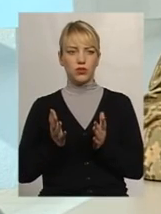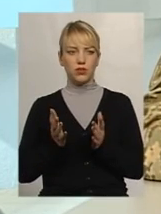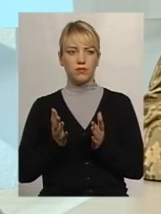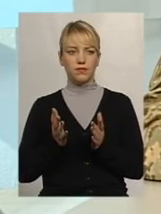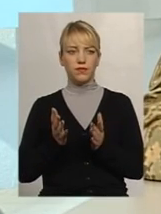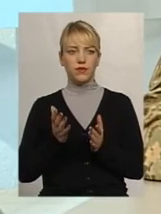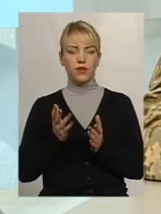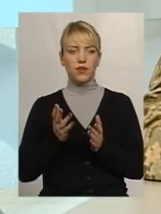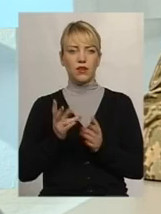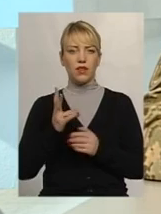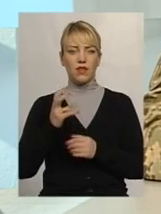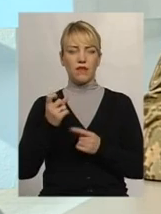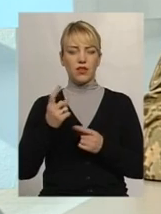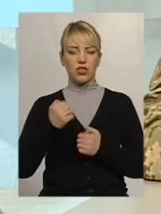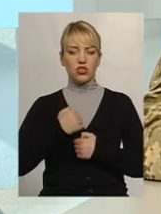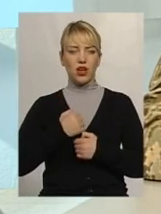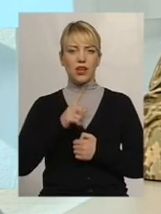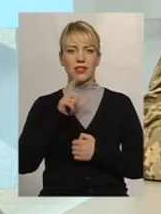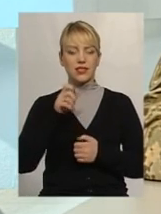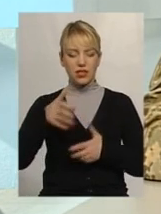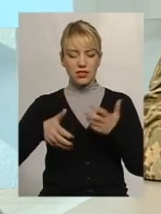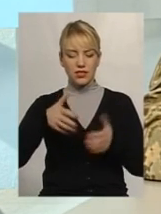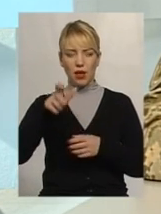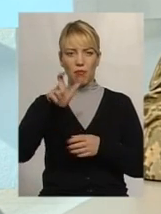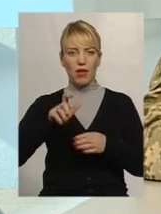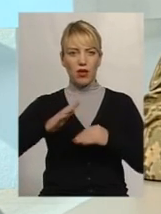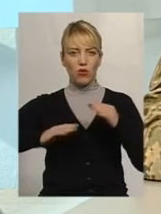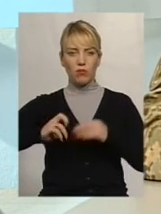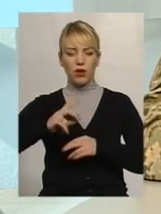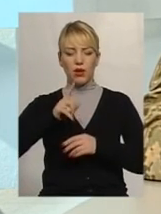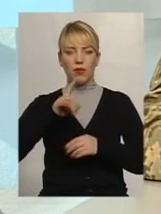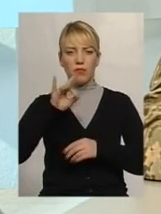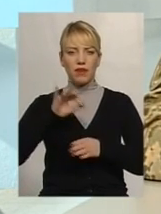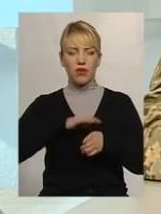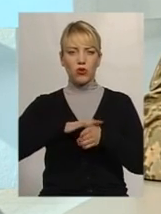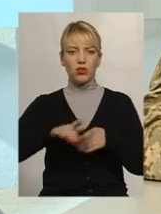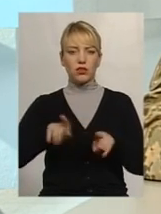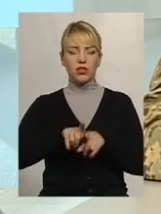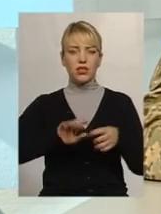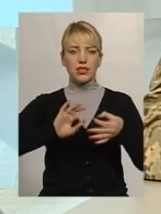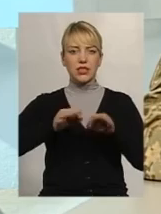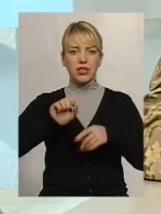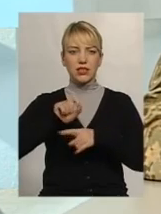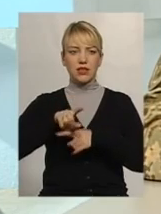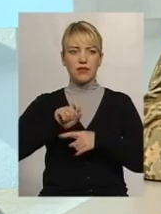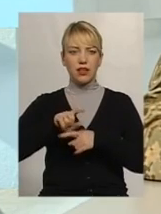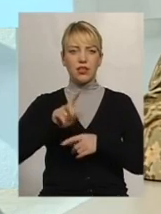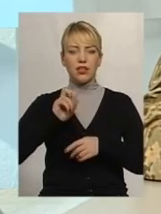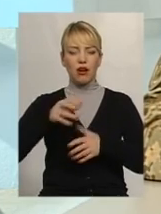наприклад, як жаль, з сапером при виконанні таких складних завдань з розмінуванням.